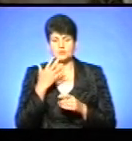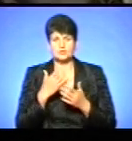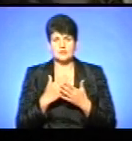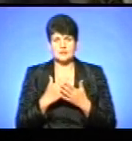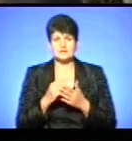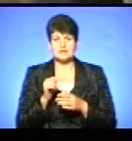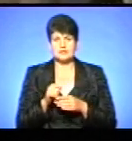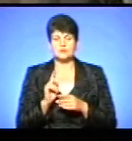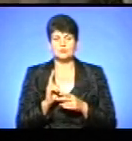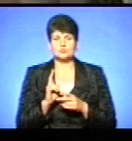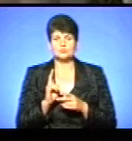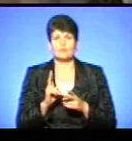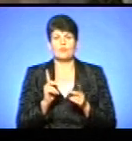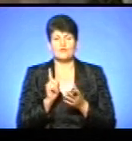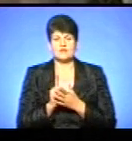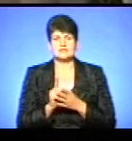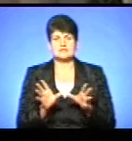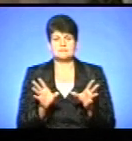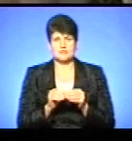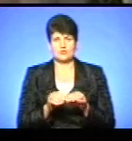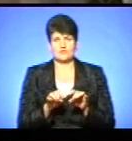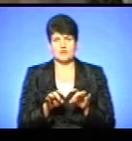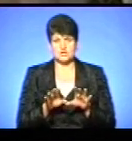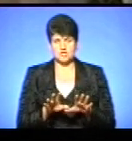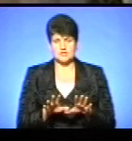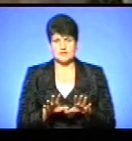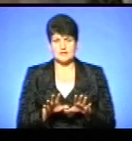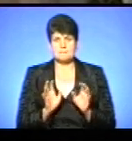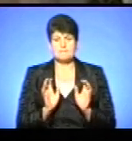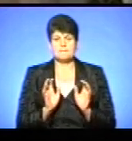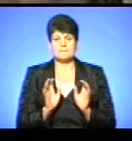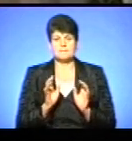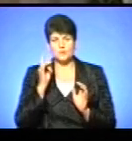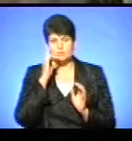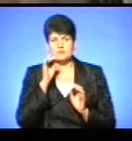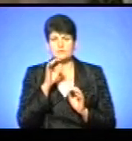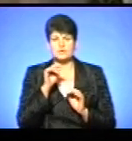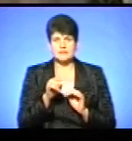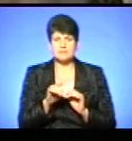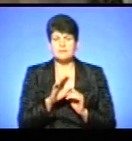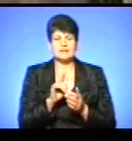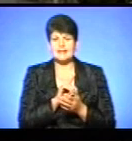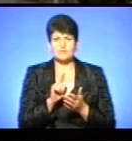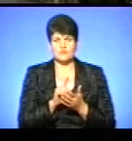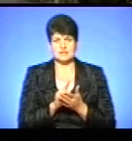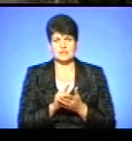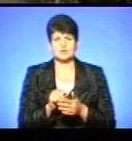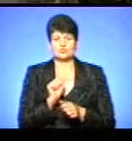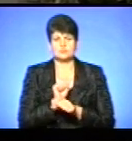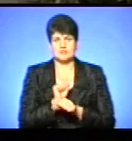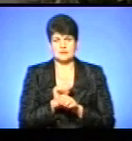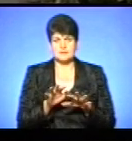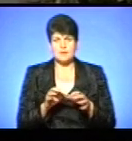повинні спільно вирішувати і перейматися тим, що ми повинні стояти на місці. Проблем